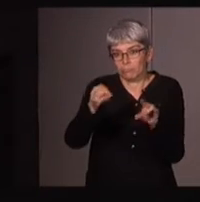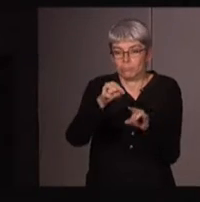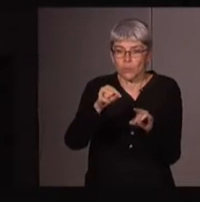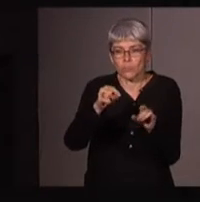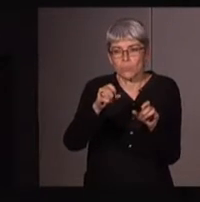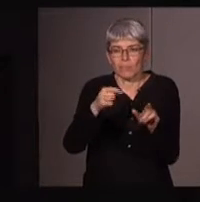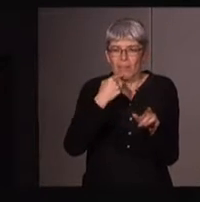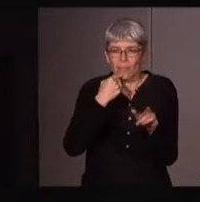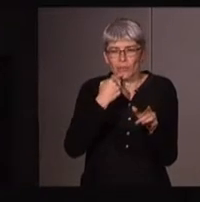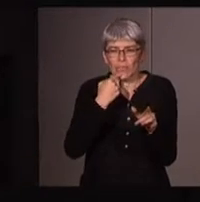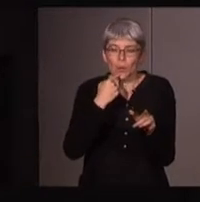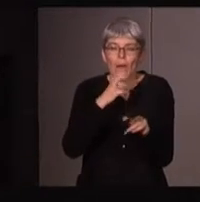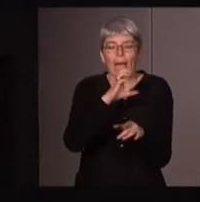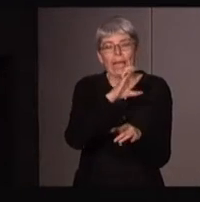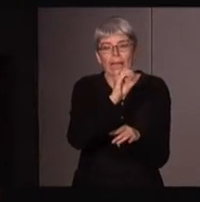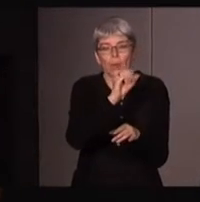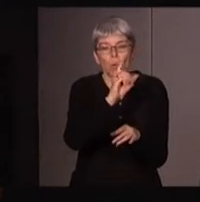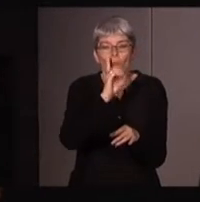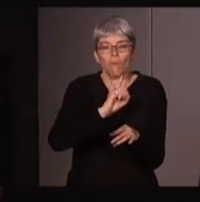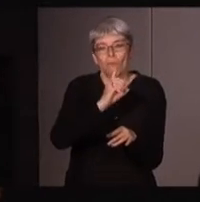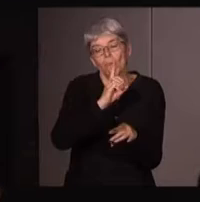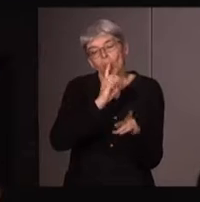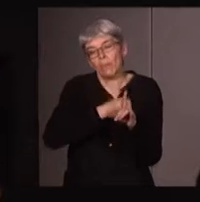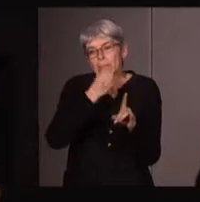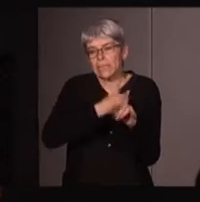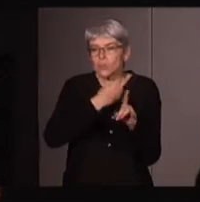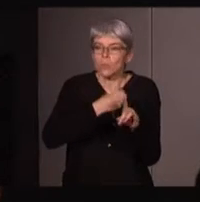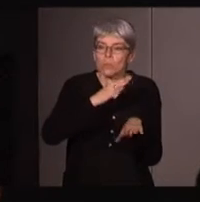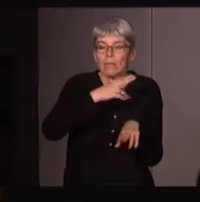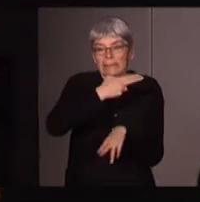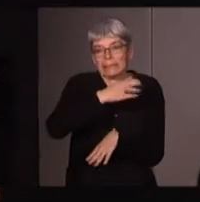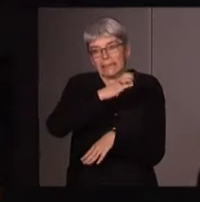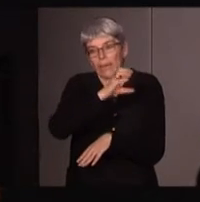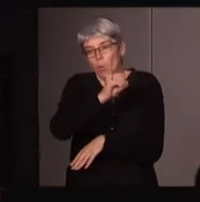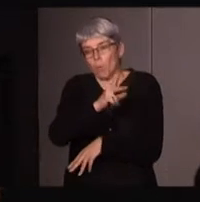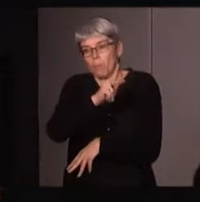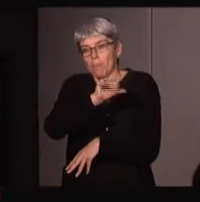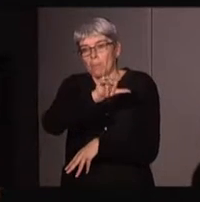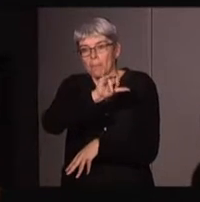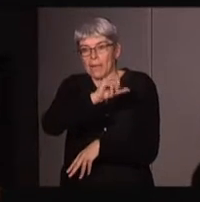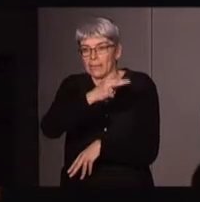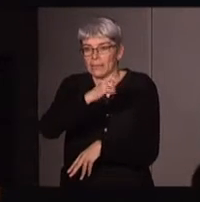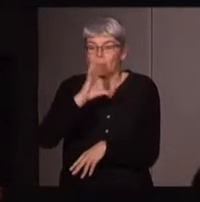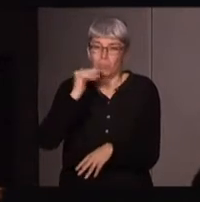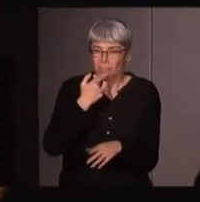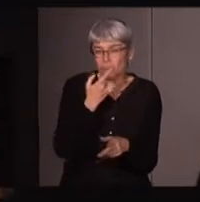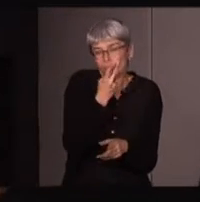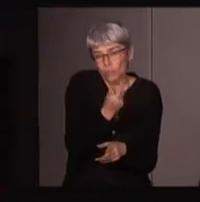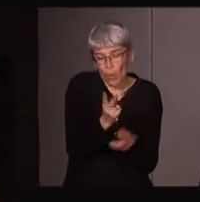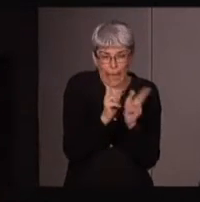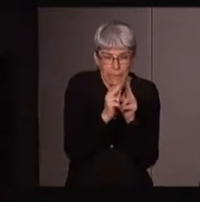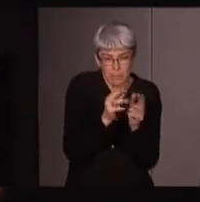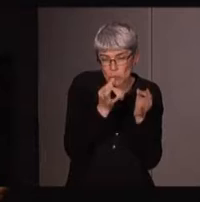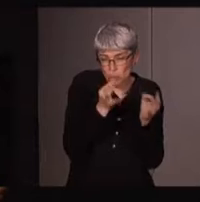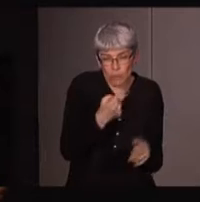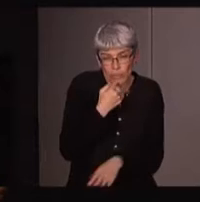de cet écoféminisme néo-payen, ne serait-ce que pour vous donner deux, trois petits points d'entrée aussi sur cette chose-là qui,